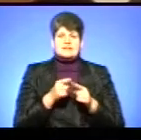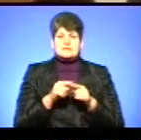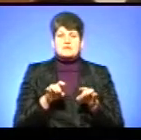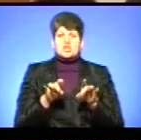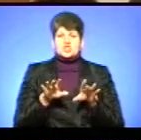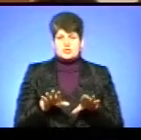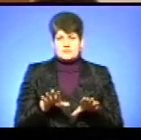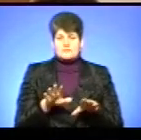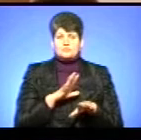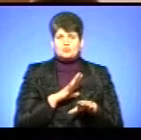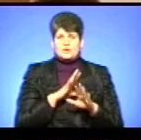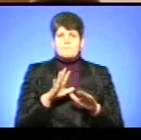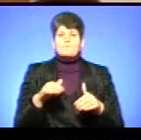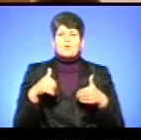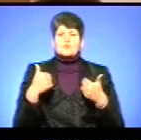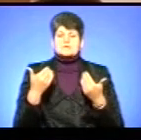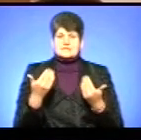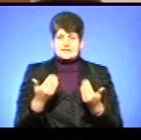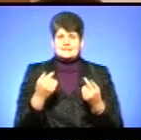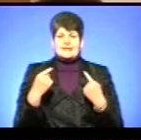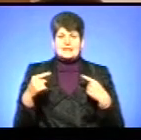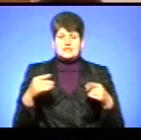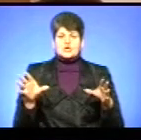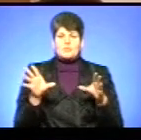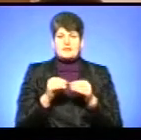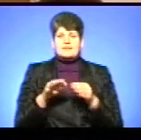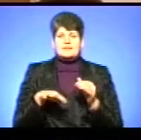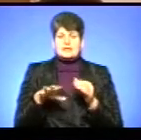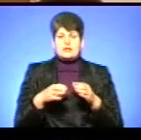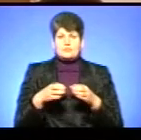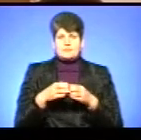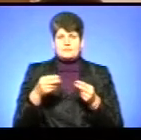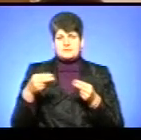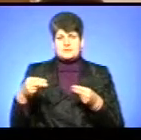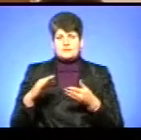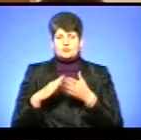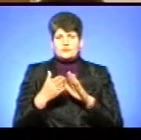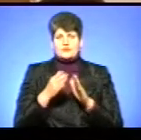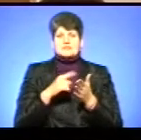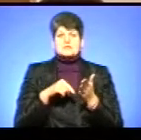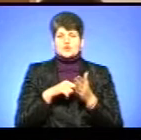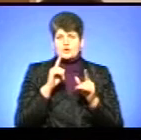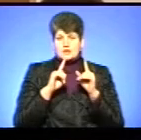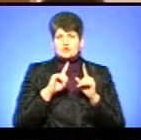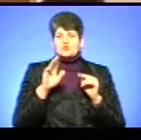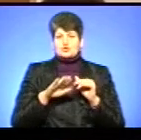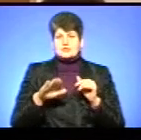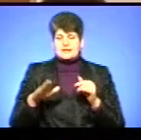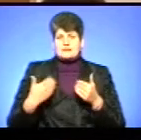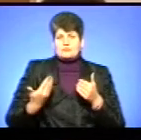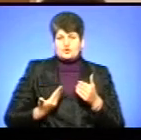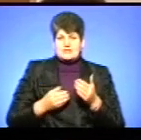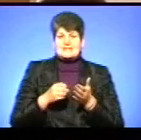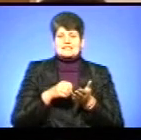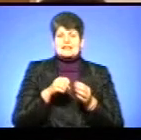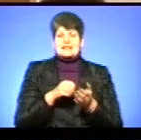була пропозиція іншим об'єднаним територіальним громадам заключити договори з міською радою щодо дітей, які проживають і зареєстровані